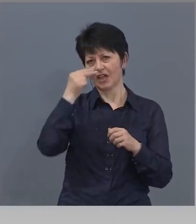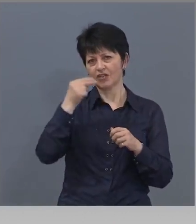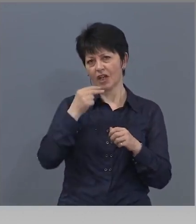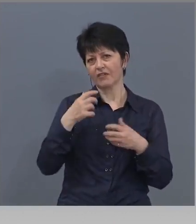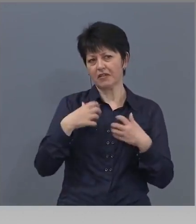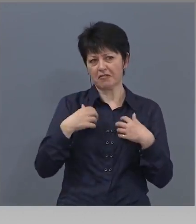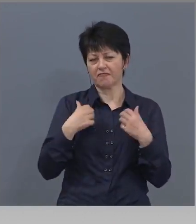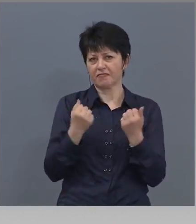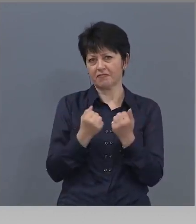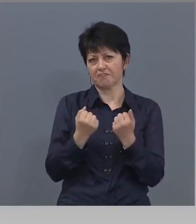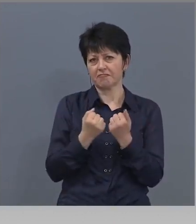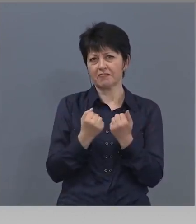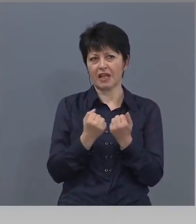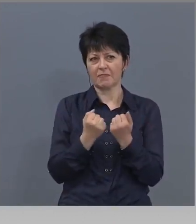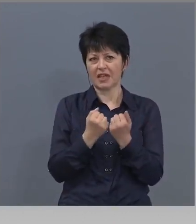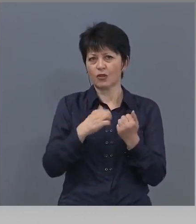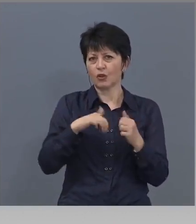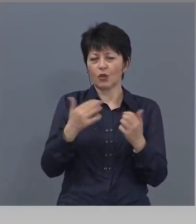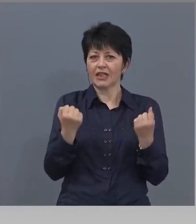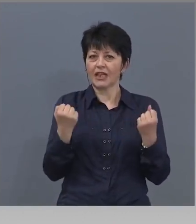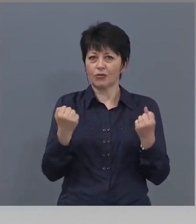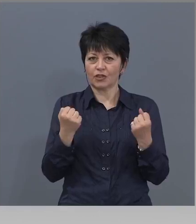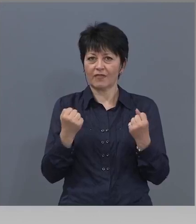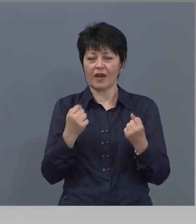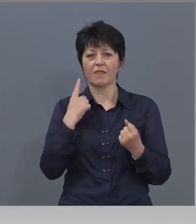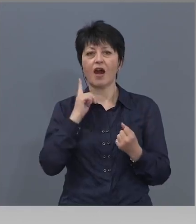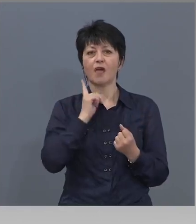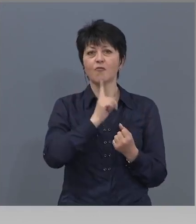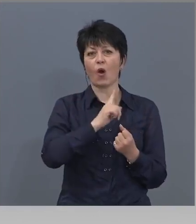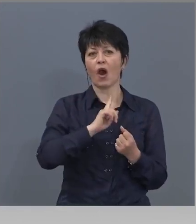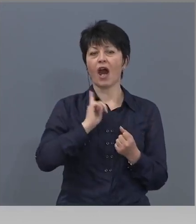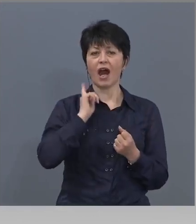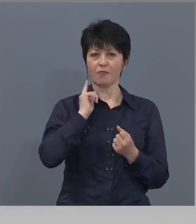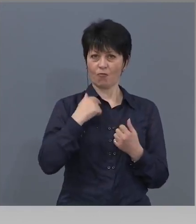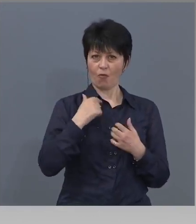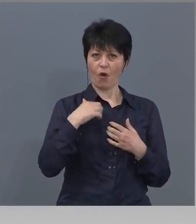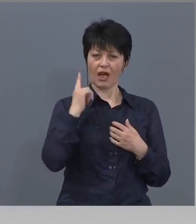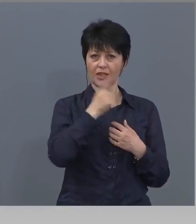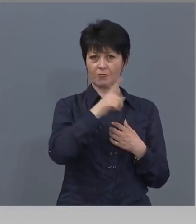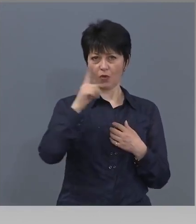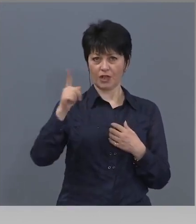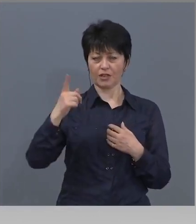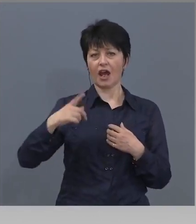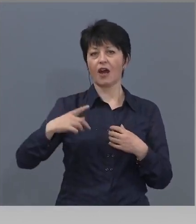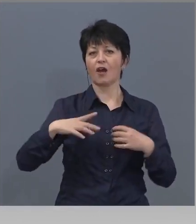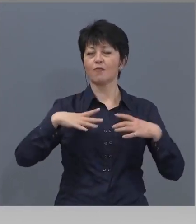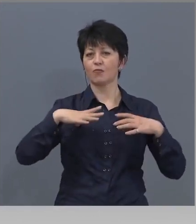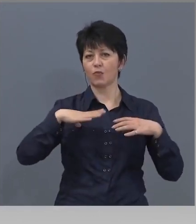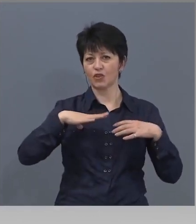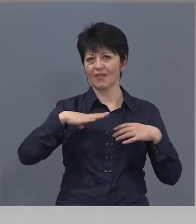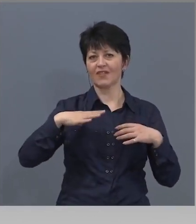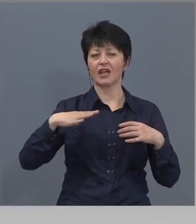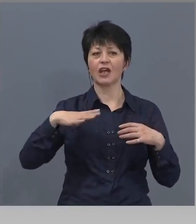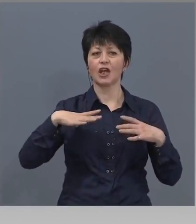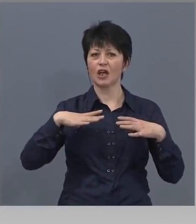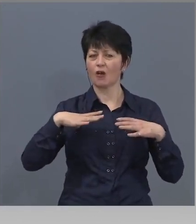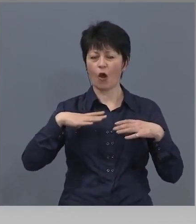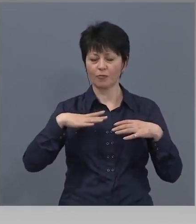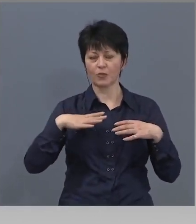по моя разпоред да не са спрени абсолютно всички отпуски и почивки на целият състав, който е по закона за МВР,